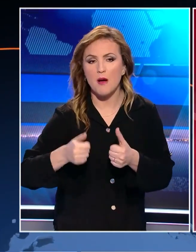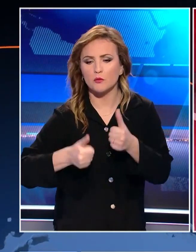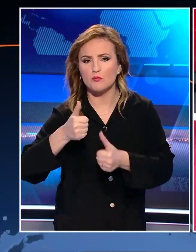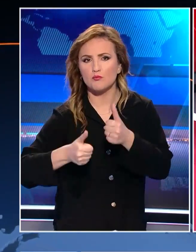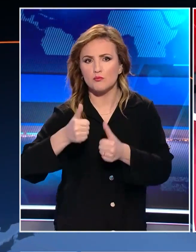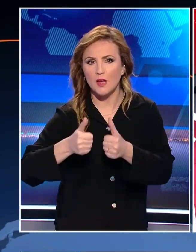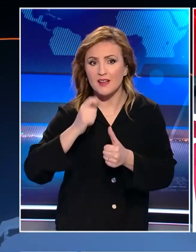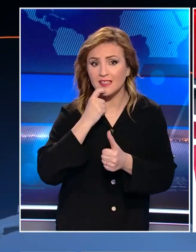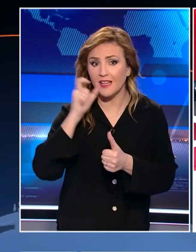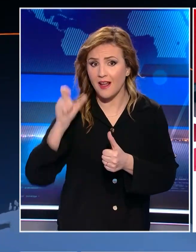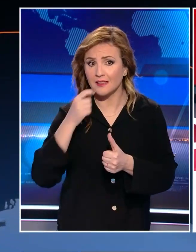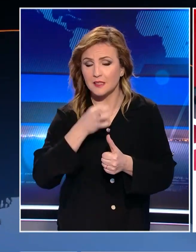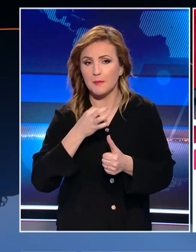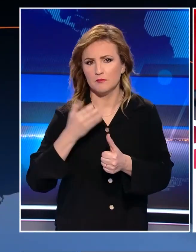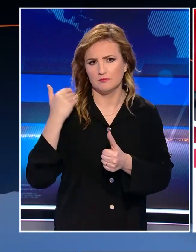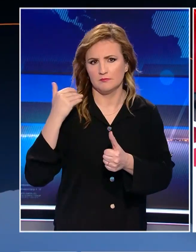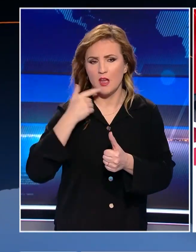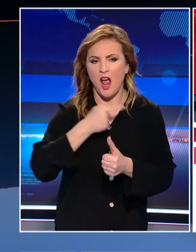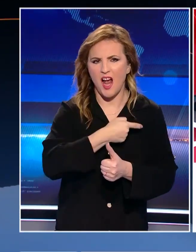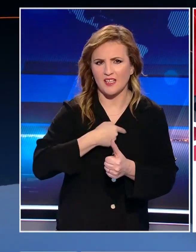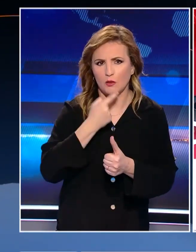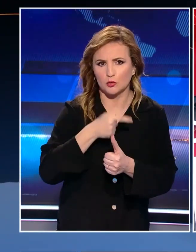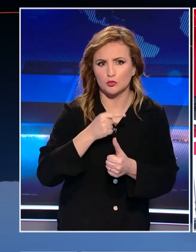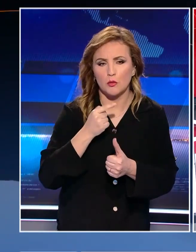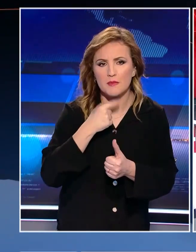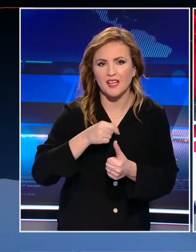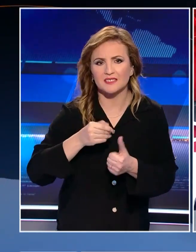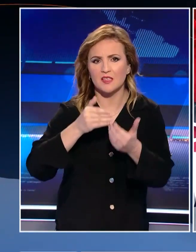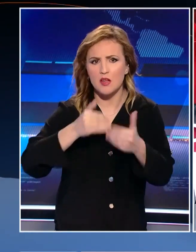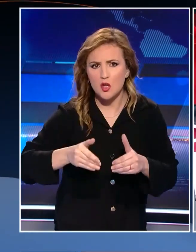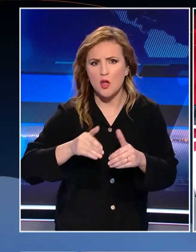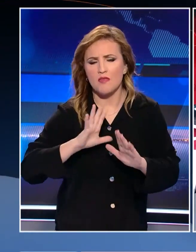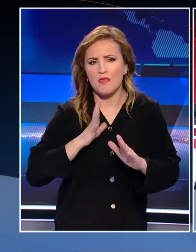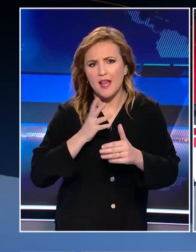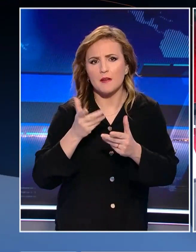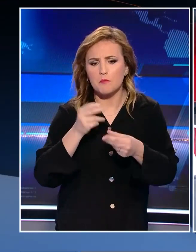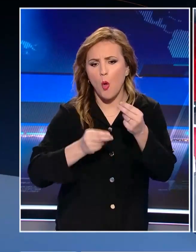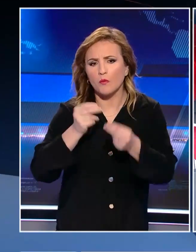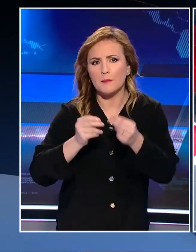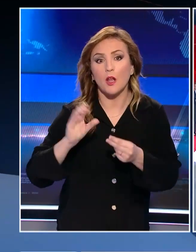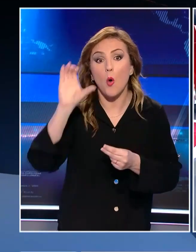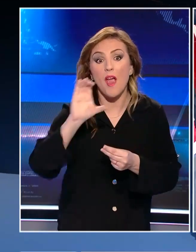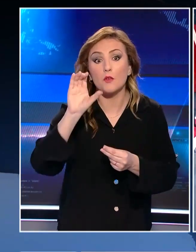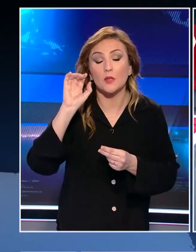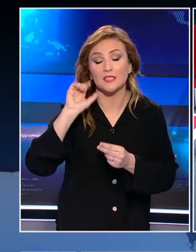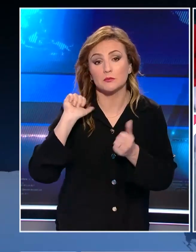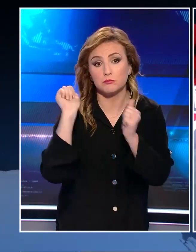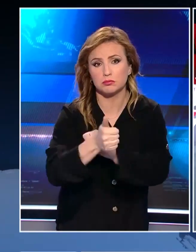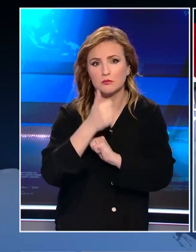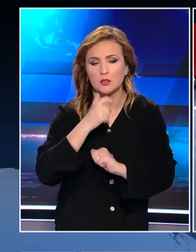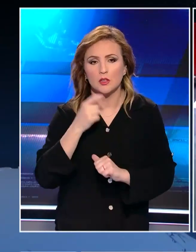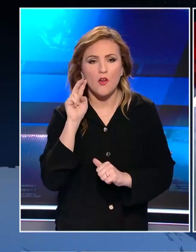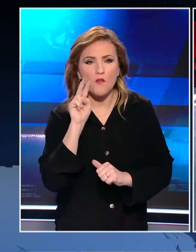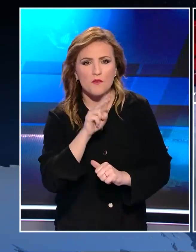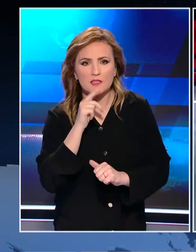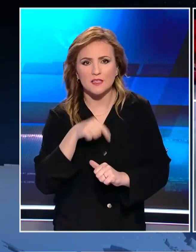όταν ο κύριος Κασελάκης έλεγε ότι δεν θα γίνει αρχηγός υποπροφισμία ώστε να κυθεί στις ευρωεπλογές, βρέθηκε μια διατύπωση στην πρόταση που πέραγε που